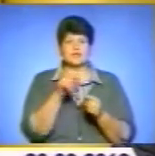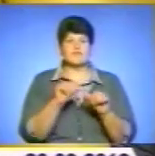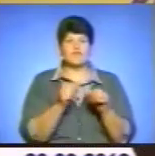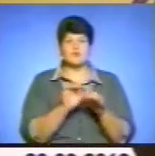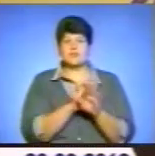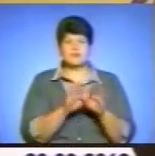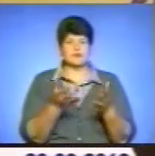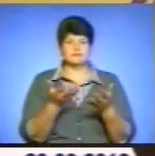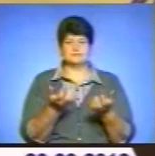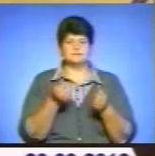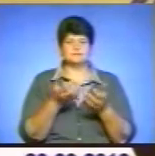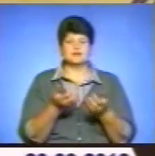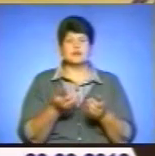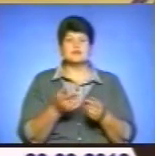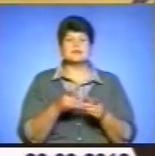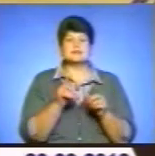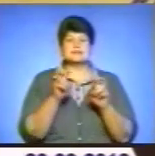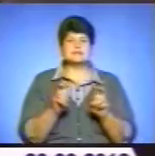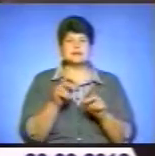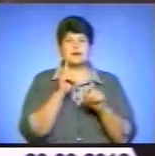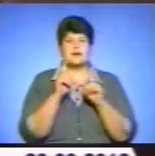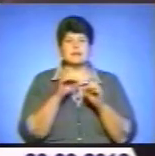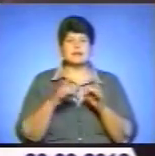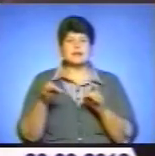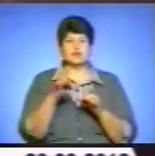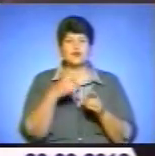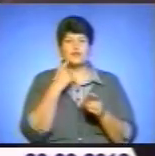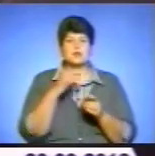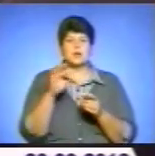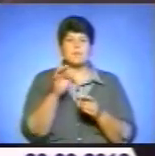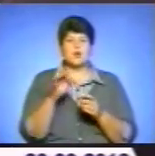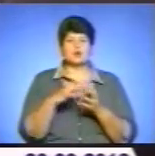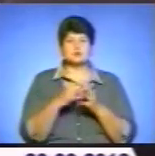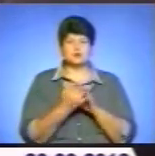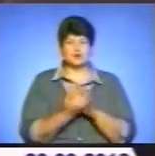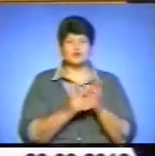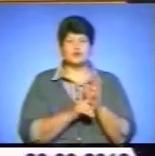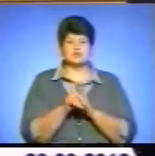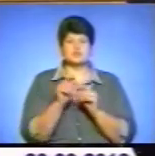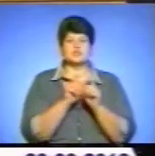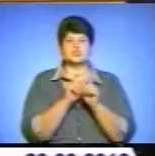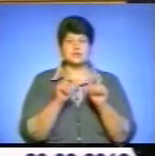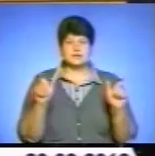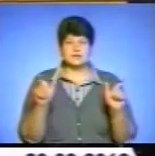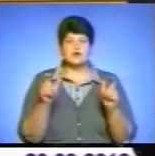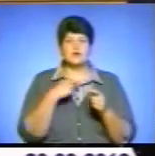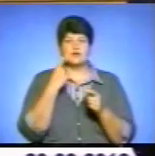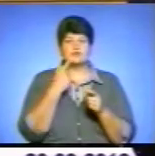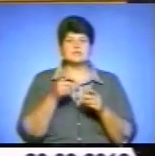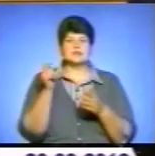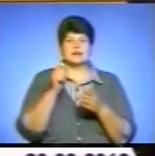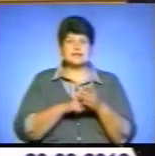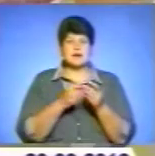прийнятно. Крім того, на засіданні Ради регіонів президент говорив про село. Почав з абетки, тобто зі шкіл. Віктор Янукович запевняє, закриття